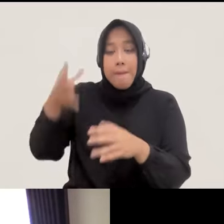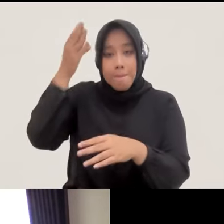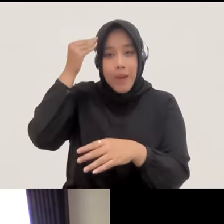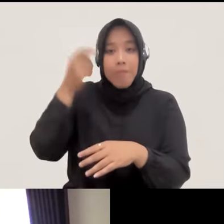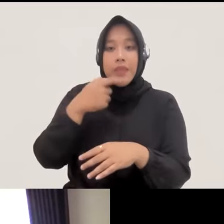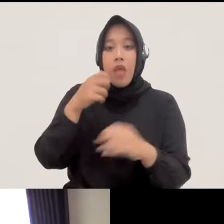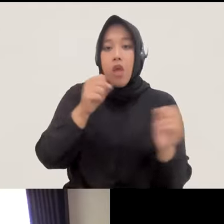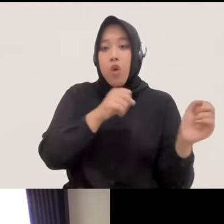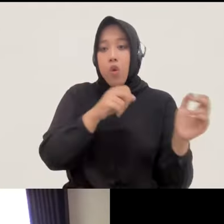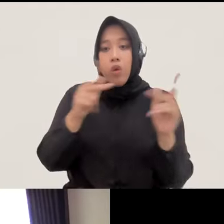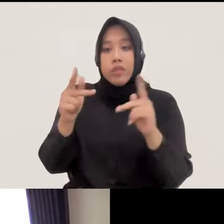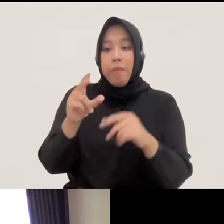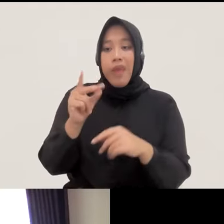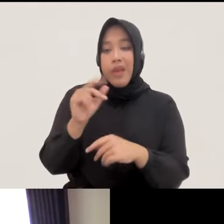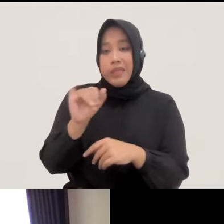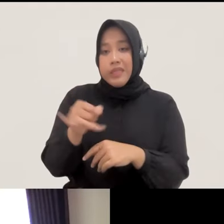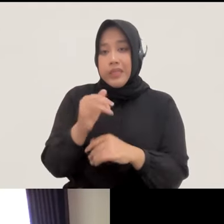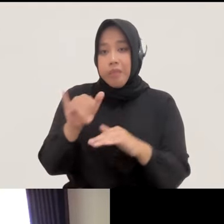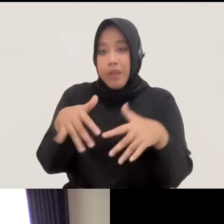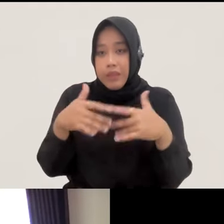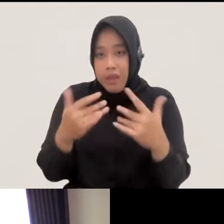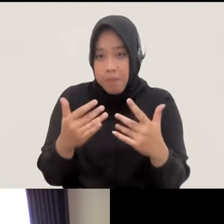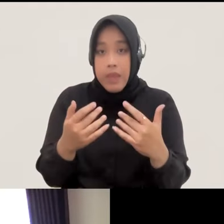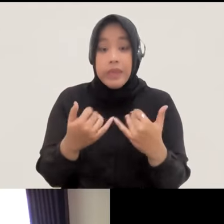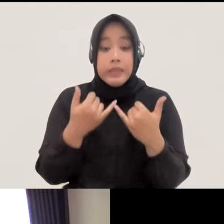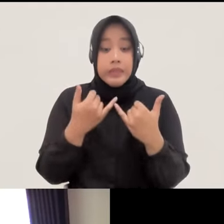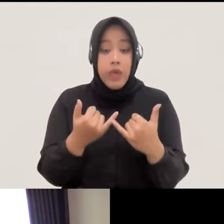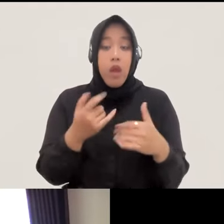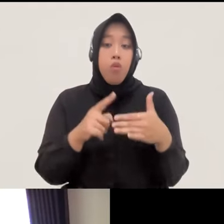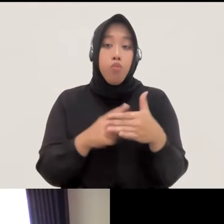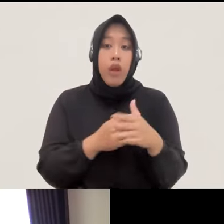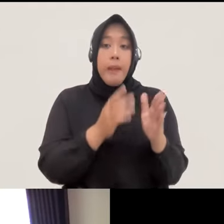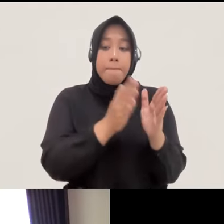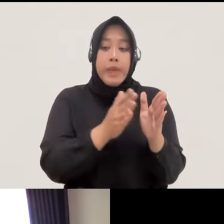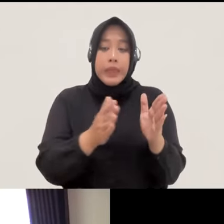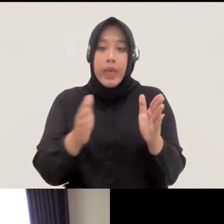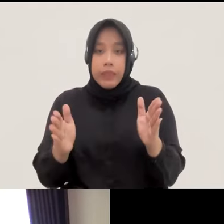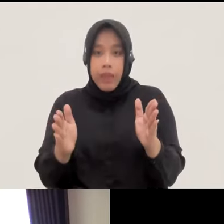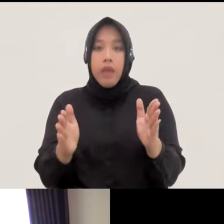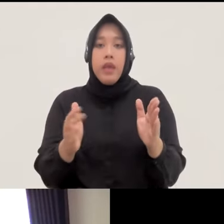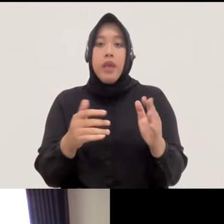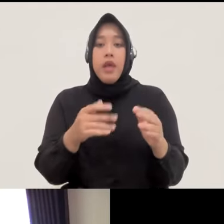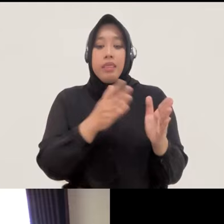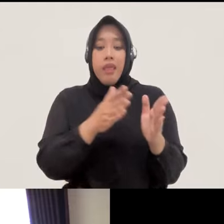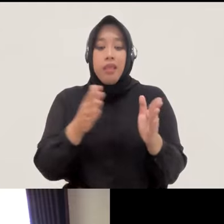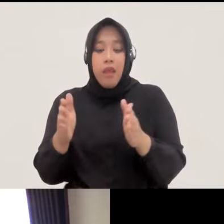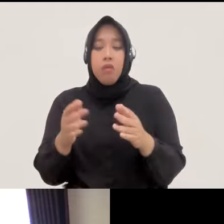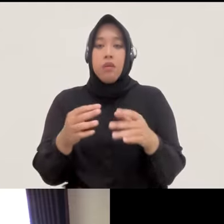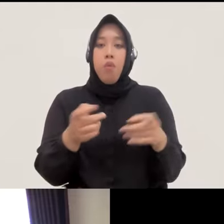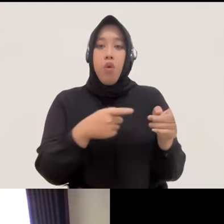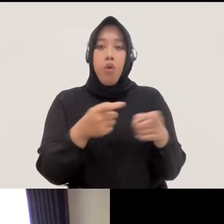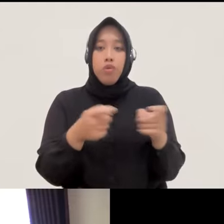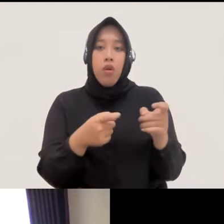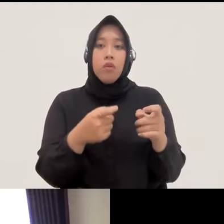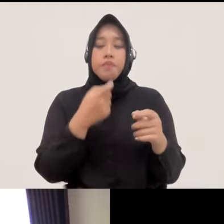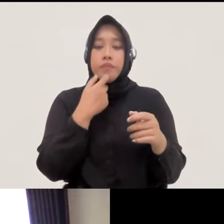konsep RQH itu seperti apa jadi kalau sekarang kita sudah mulai menata kembali membahas secara komprensif